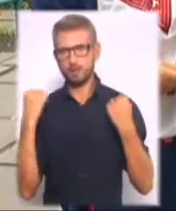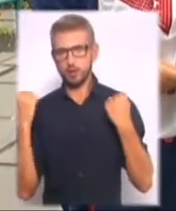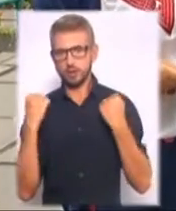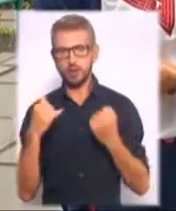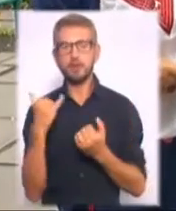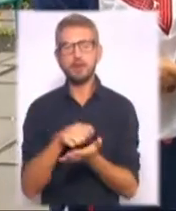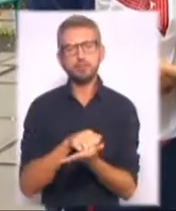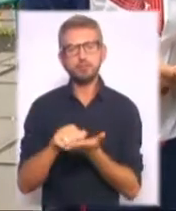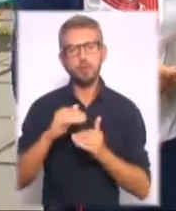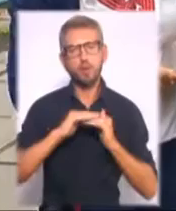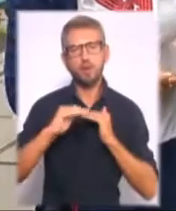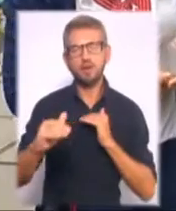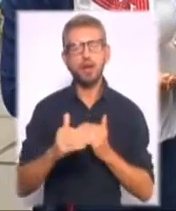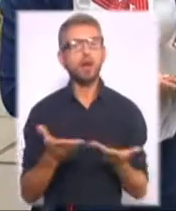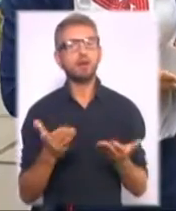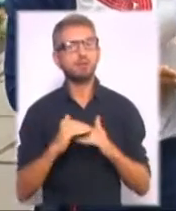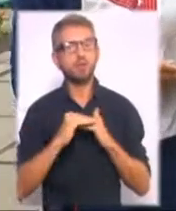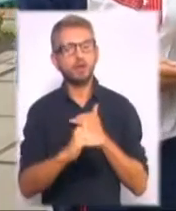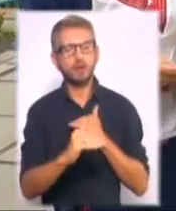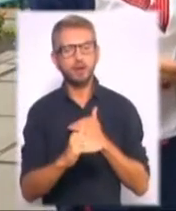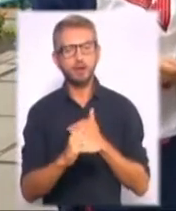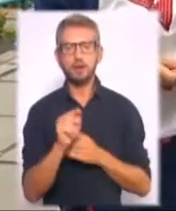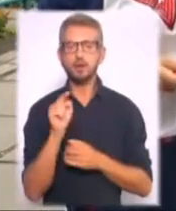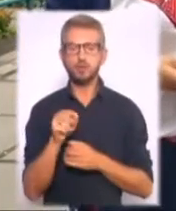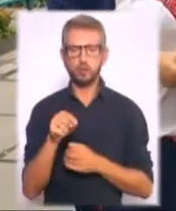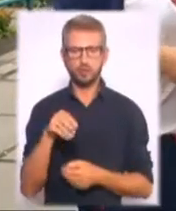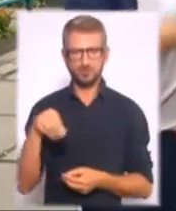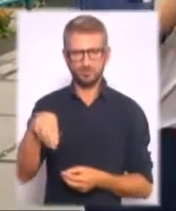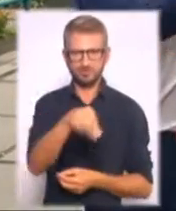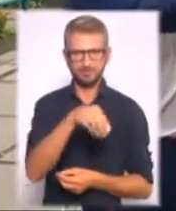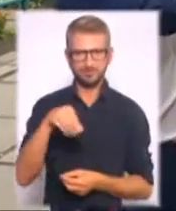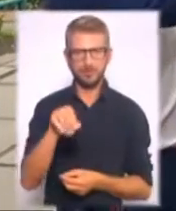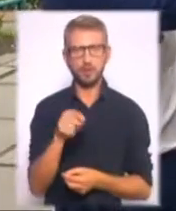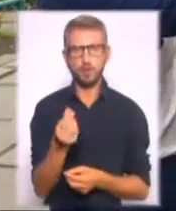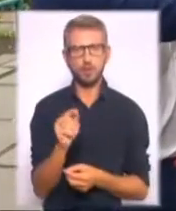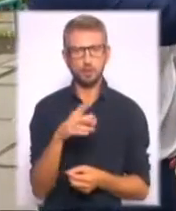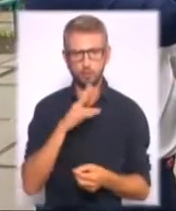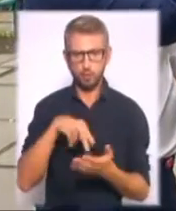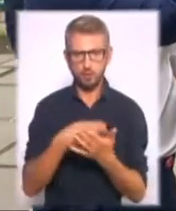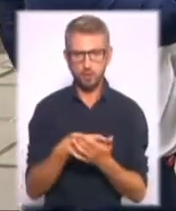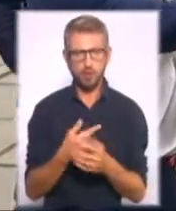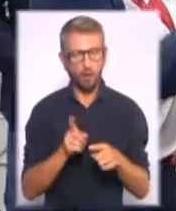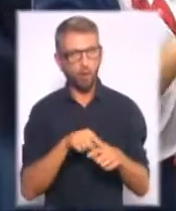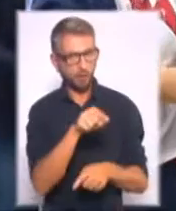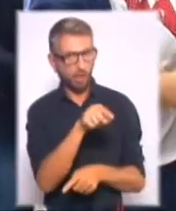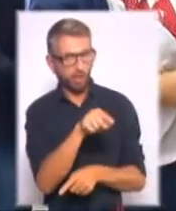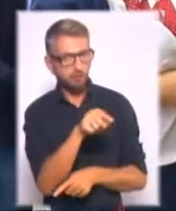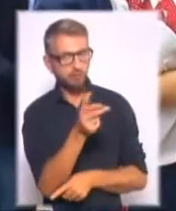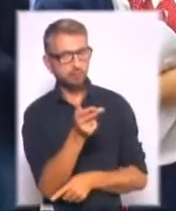А яке буде покриття? Тут гранасєв. Тобто на ті кошти, які були передбачені. Це він вже, так? Це